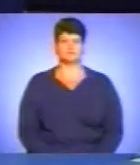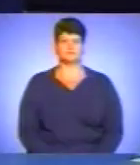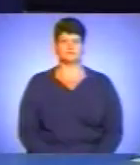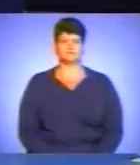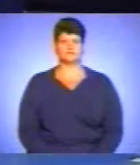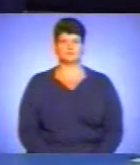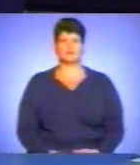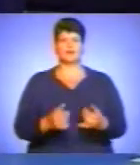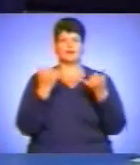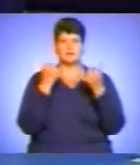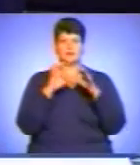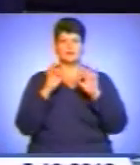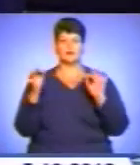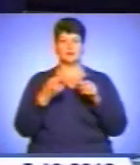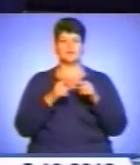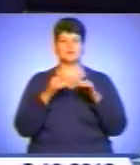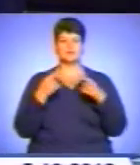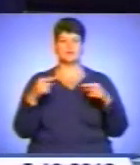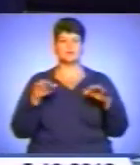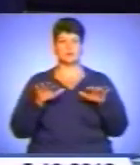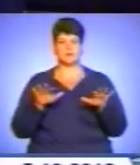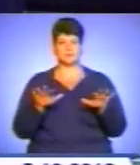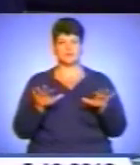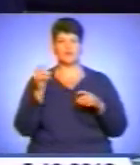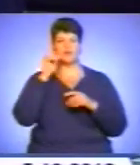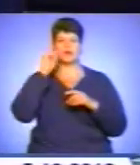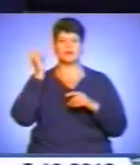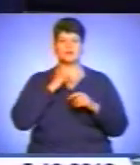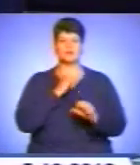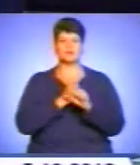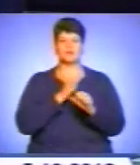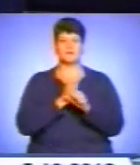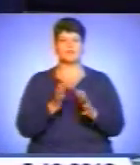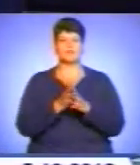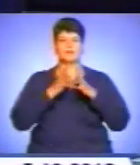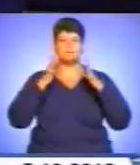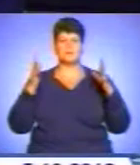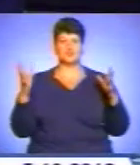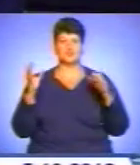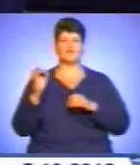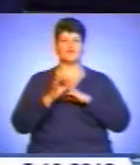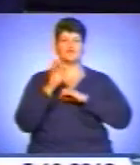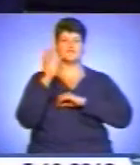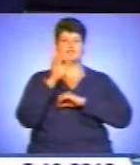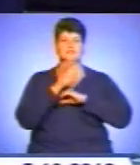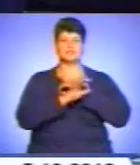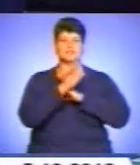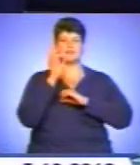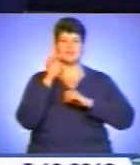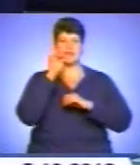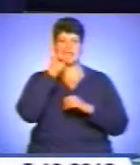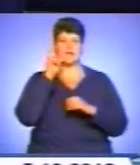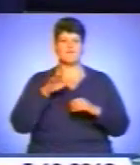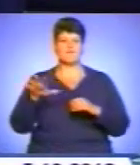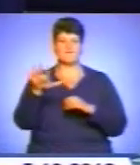А тепер детально про реці та інші події. В Україні запрацював найбільший у Східній Європі електросталеплавильний комплекс.